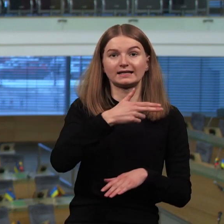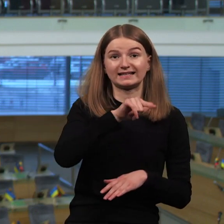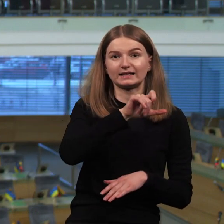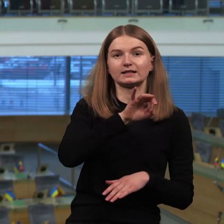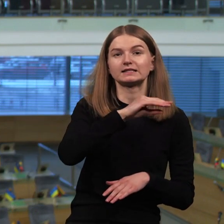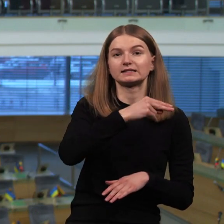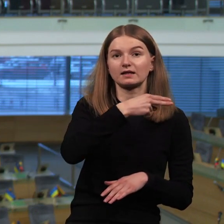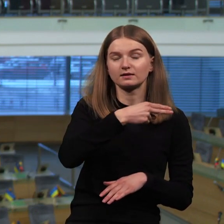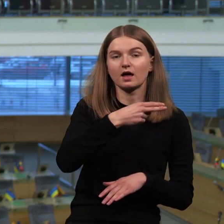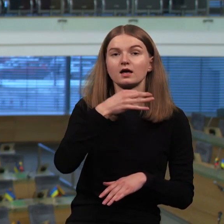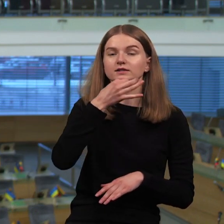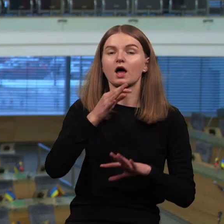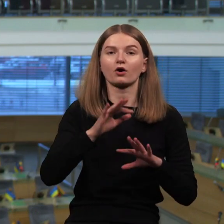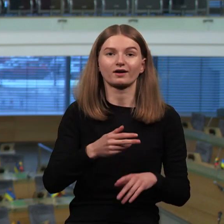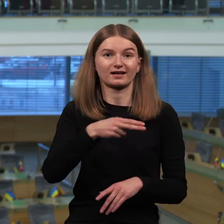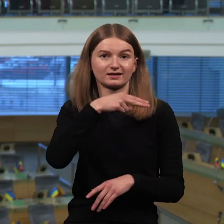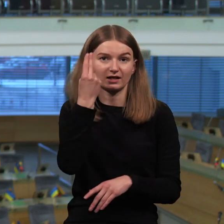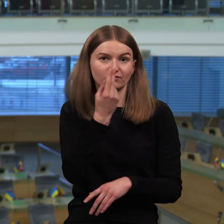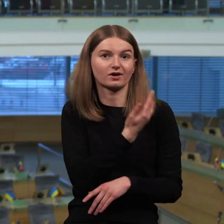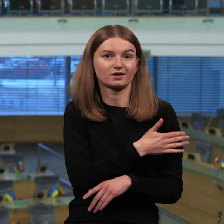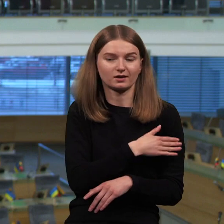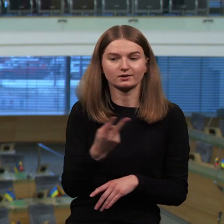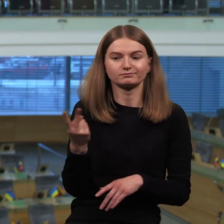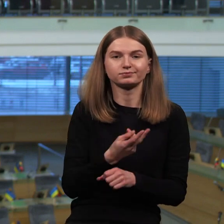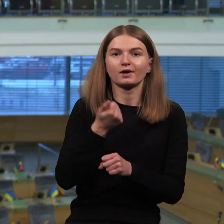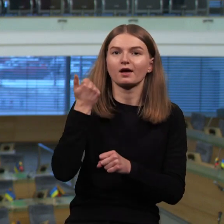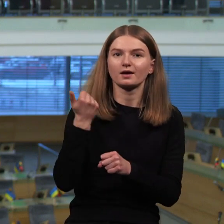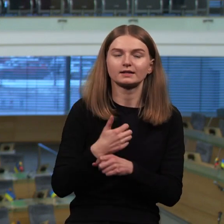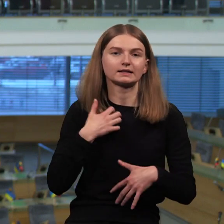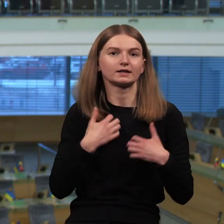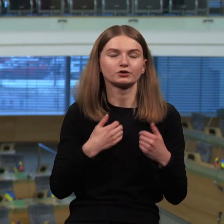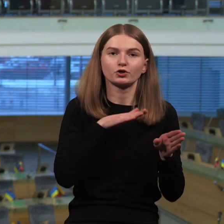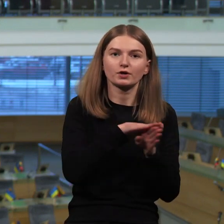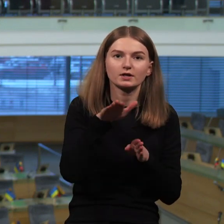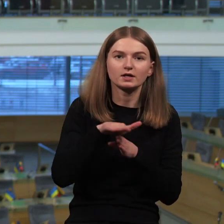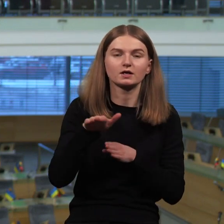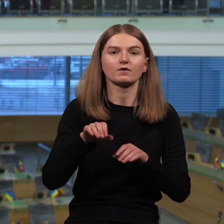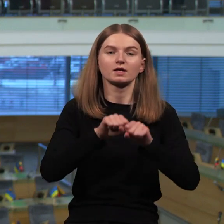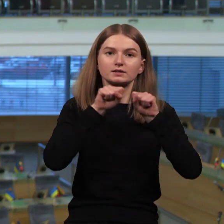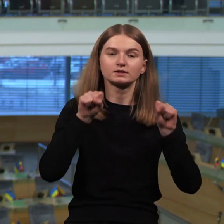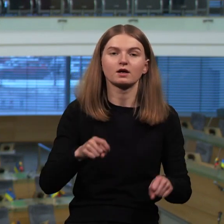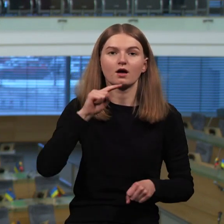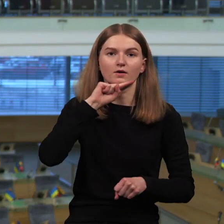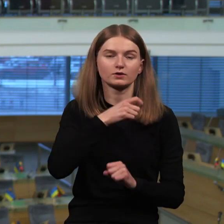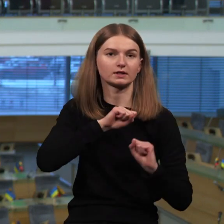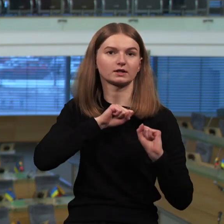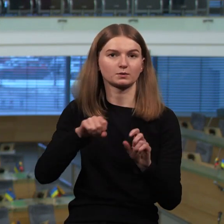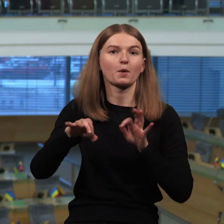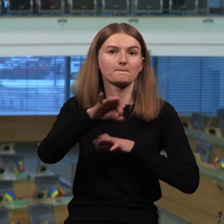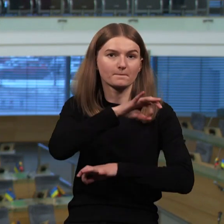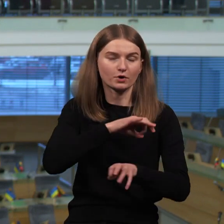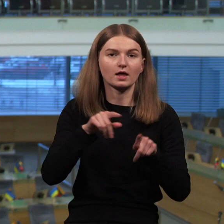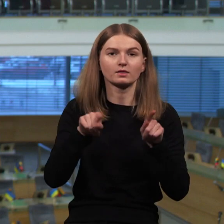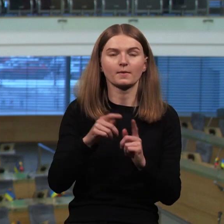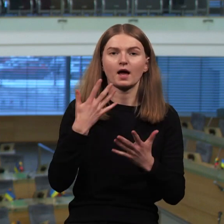kad Lietuvai ir Lenkijai reikėtų sparčiau įgyvendinti bendrus strateginius, ekonominius ir gynybos projektus, taip pat